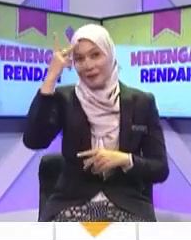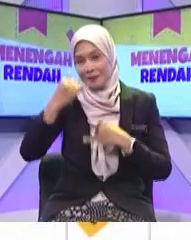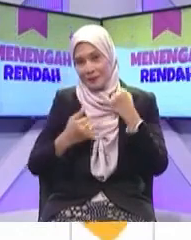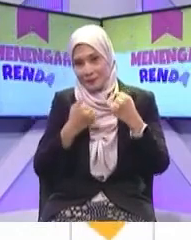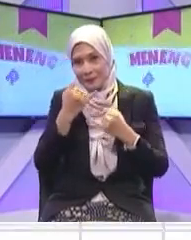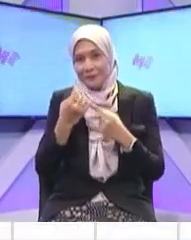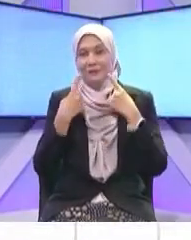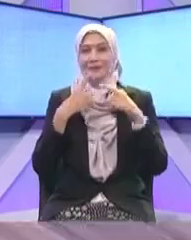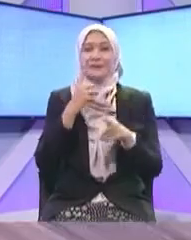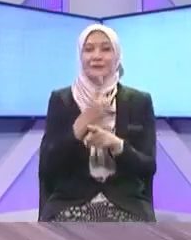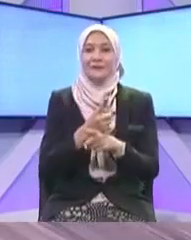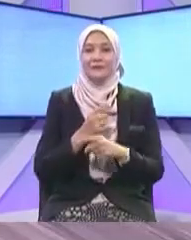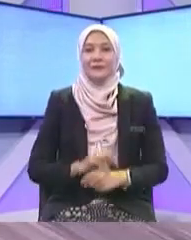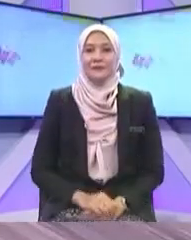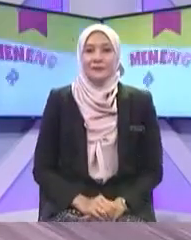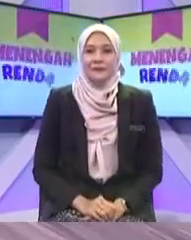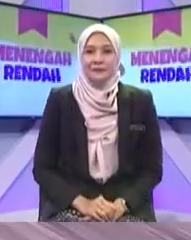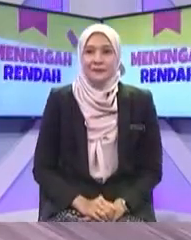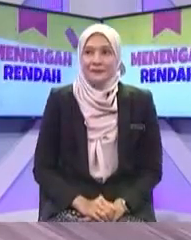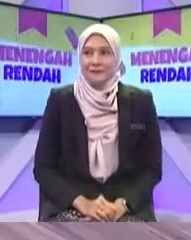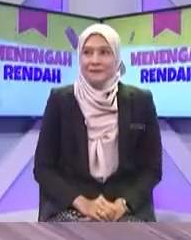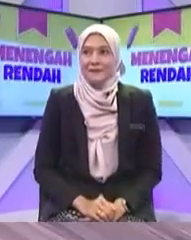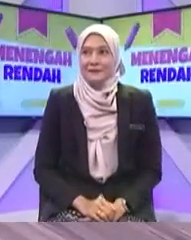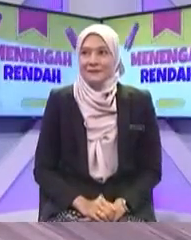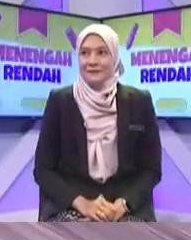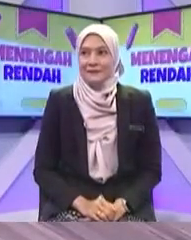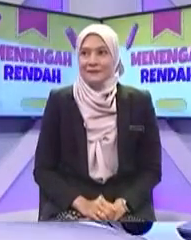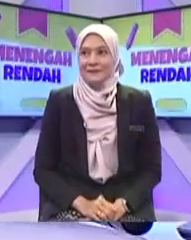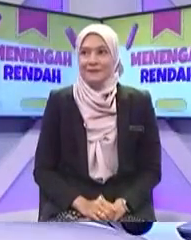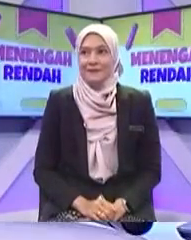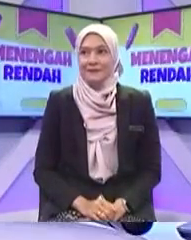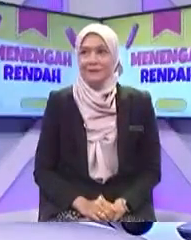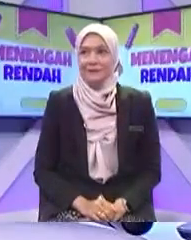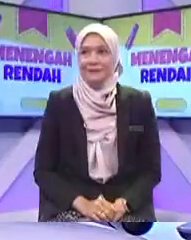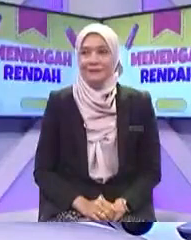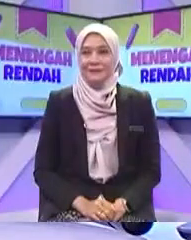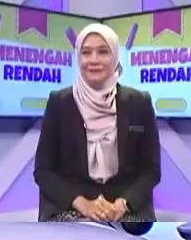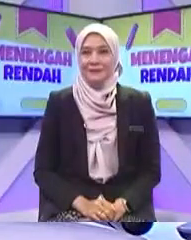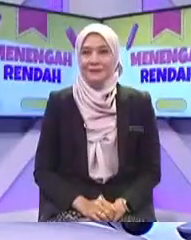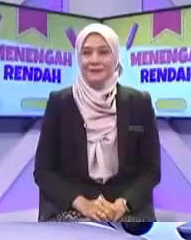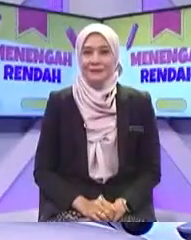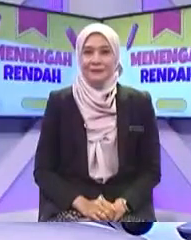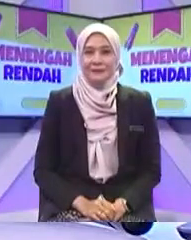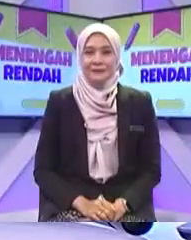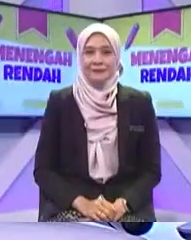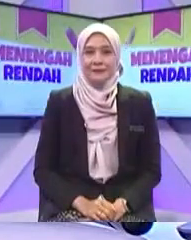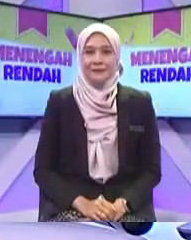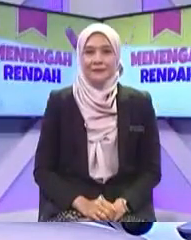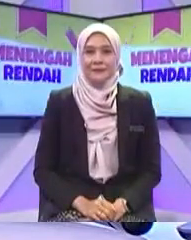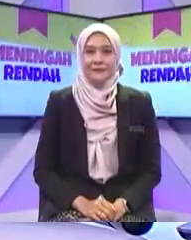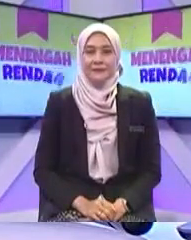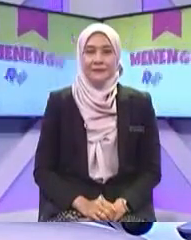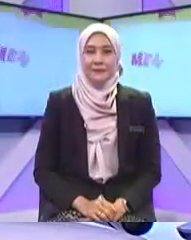Boleh Ikutlah Nak bagi tiga bucu ke Tiga bucu ke Okey tidak Kita nak bagi setah Tanda perhargaan